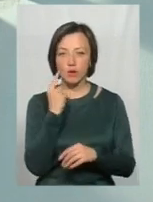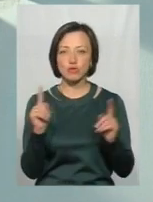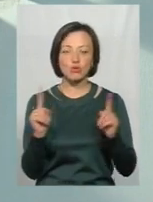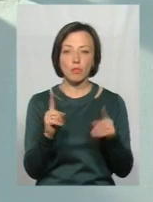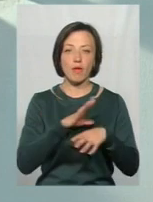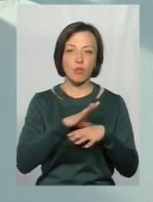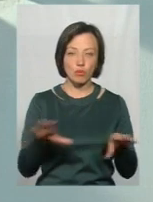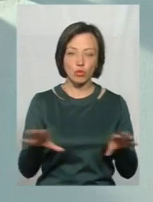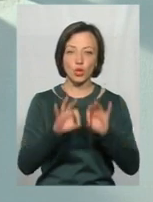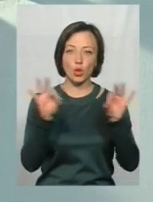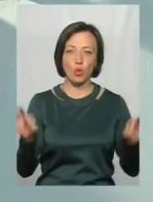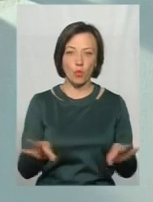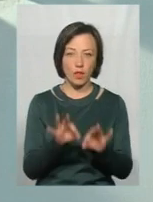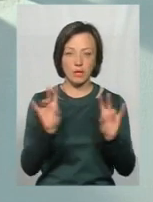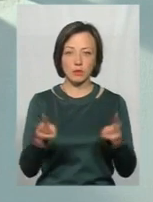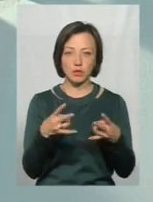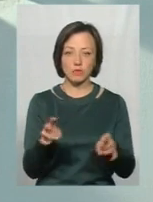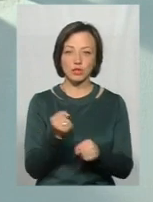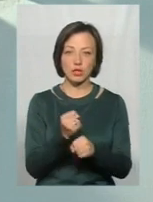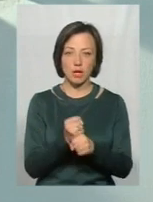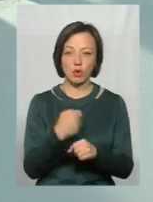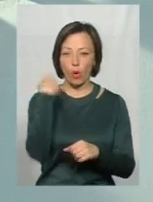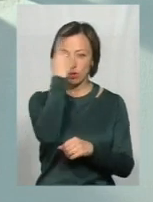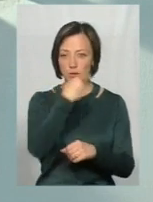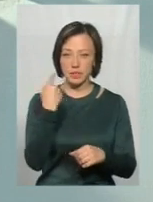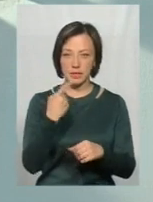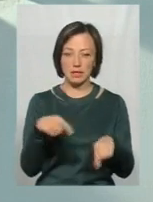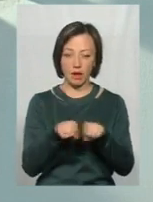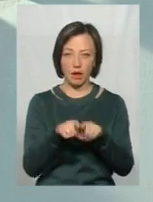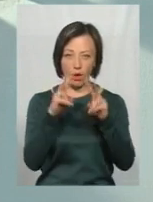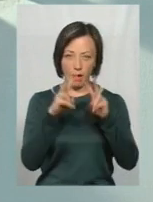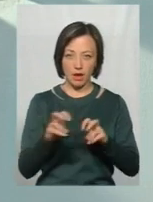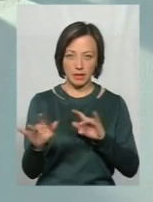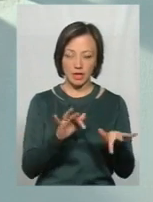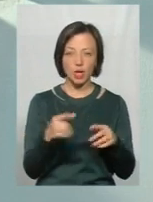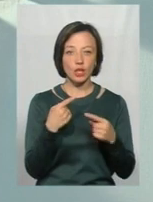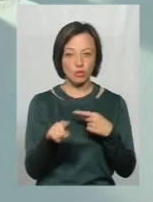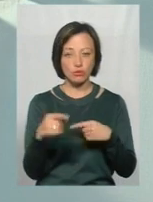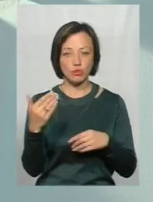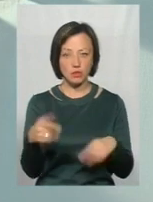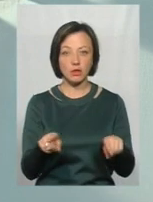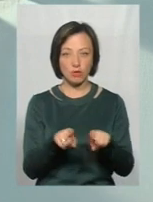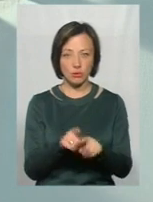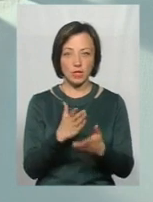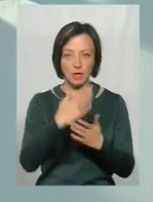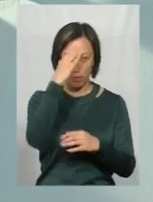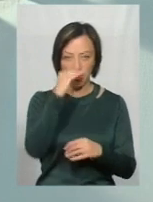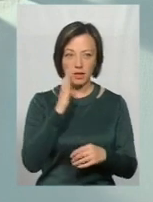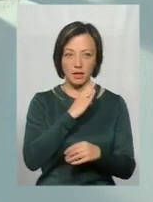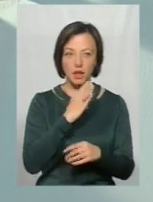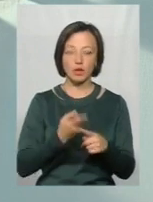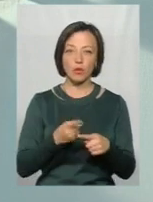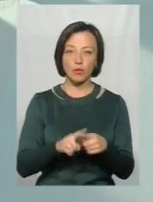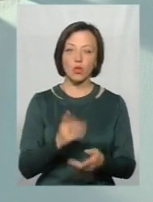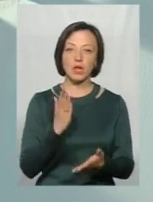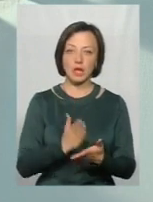щоб не було, ніколи не потрібно вчиняти особисті такі дії. Адже в іншої сторони також, відповідно, є батьки. Тому